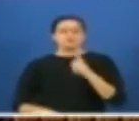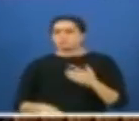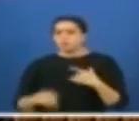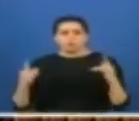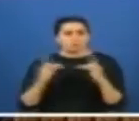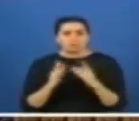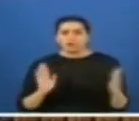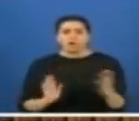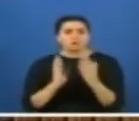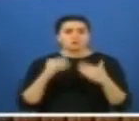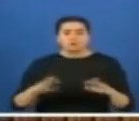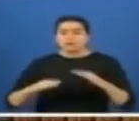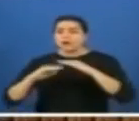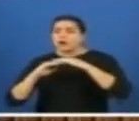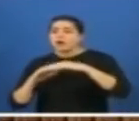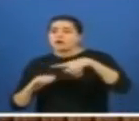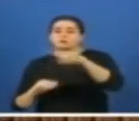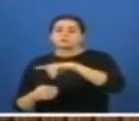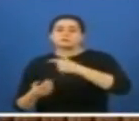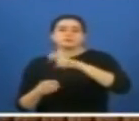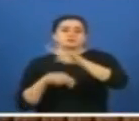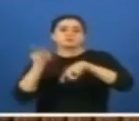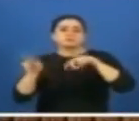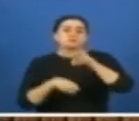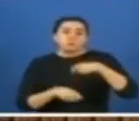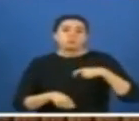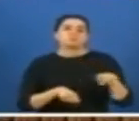karşı değilim. Halkın sömürülmesine karşıyım ben.